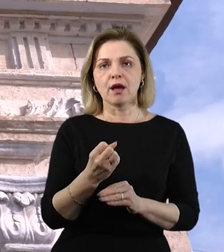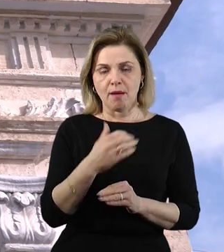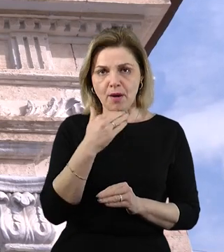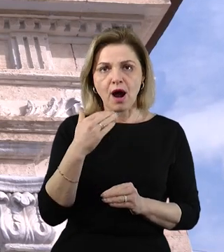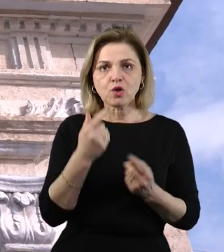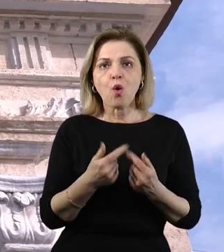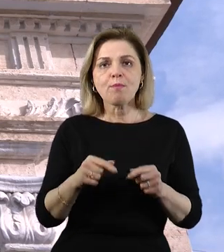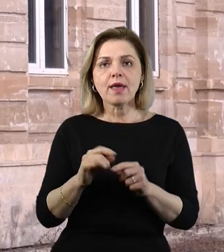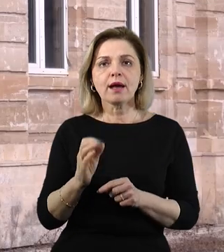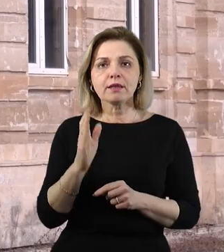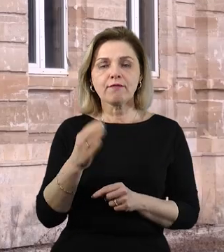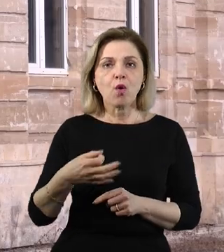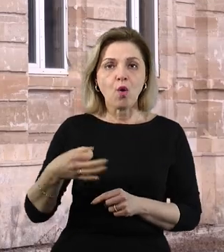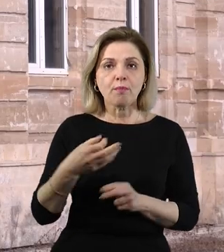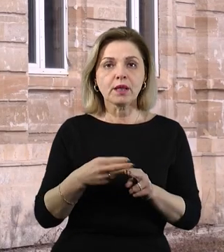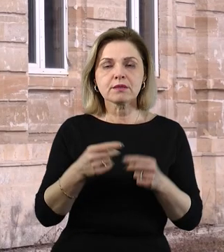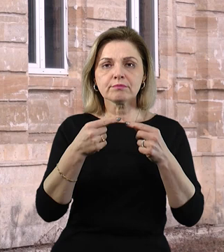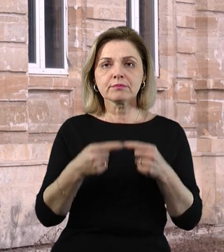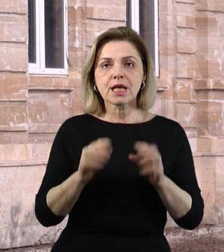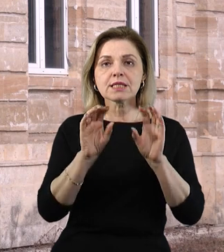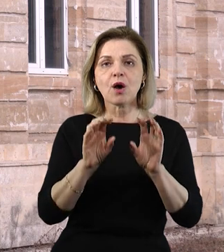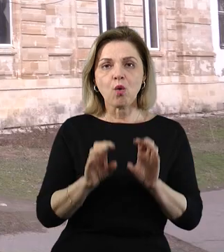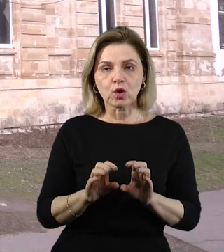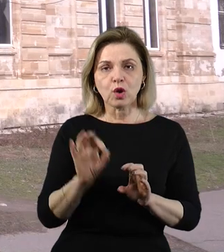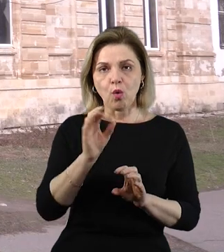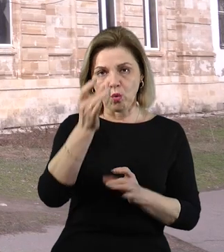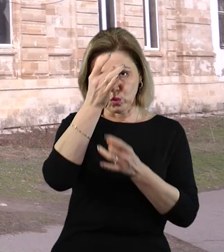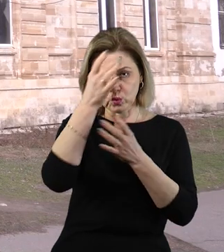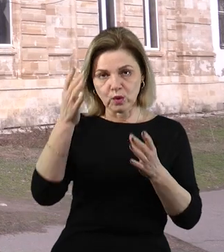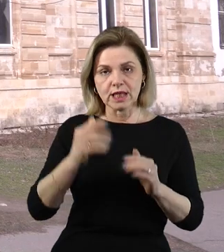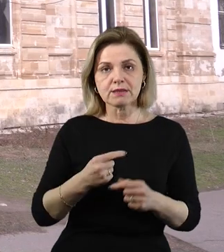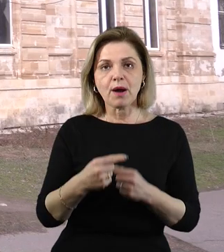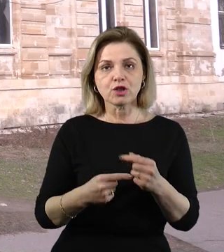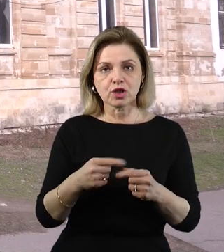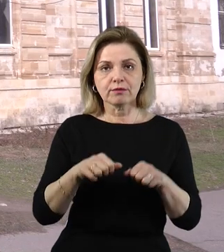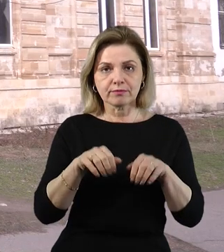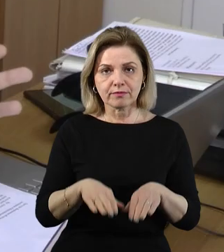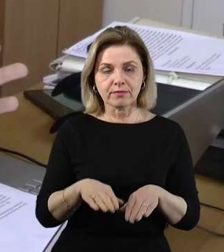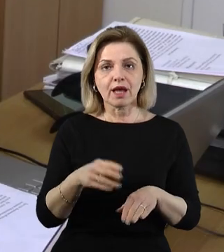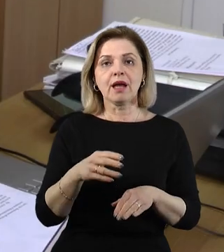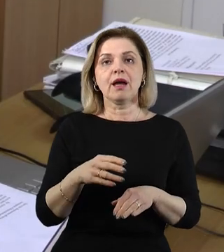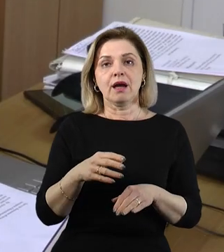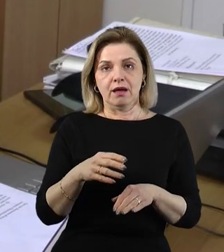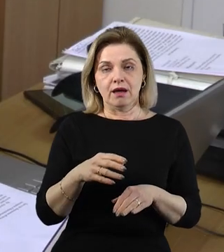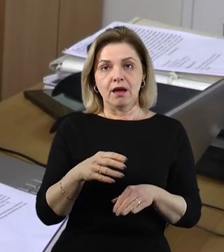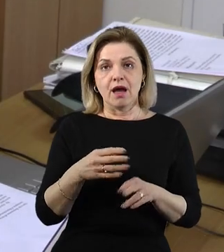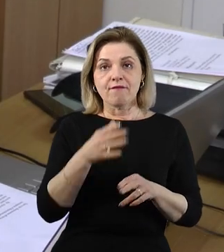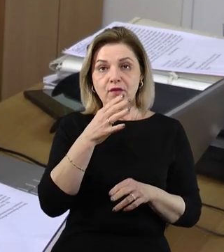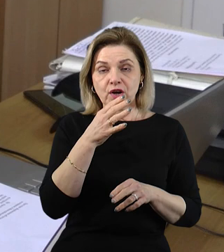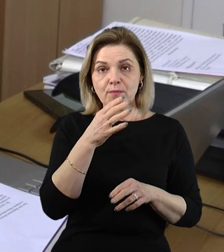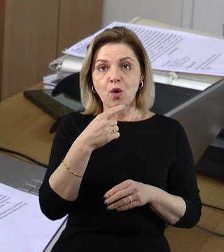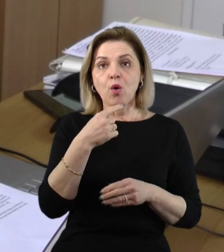області. Ця робота ведеться згідно із законом про охорону культурної спадщини, прийнятим у 2000 році. Під час утворення